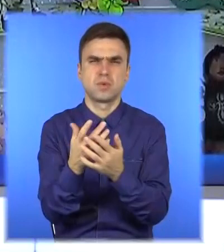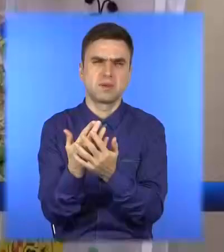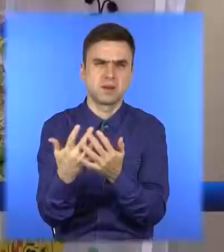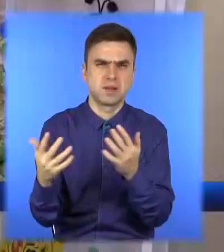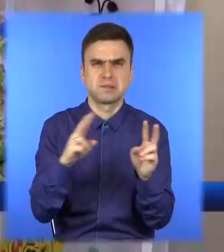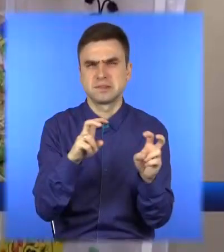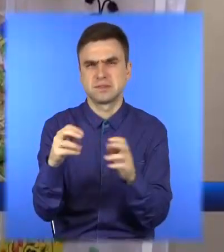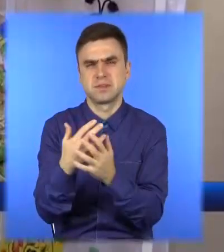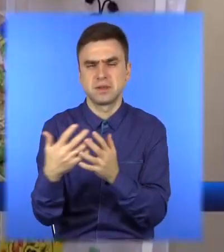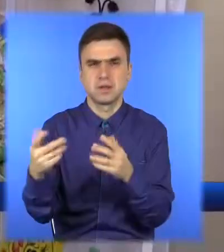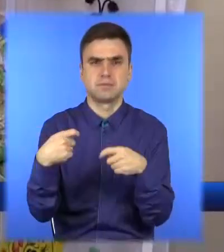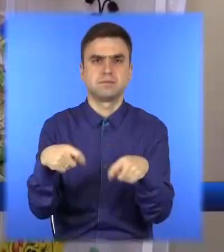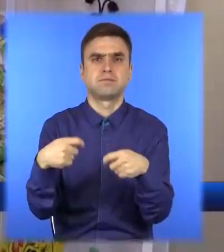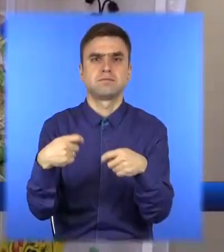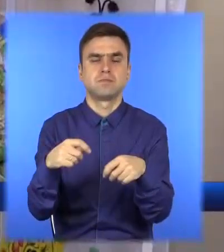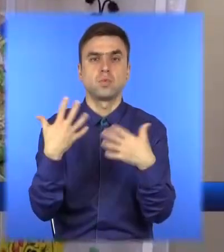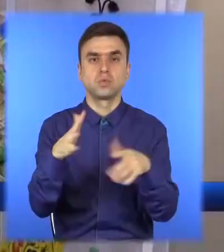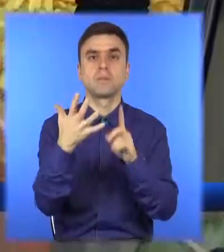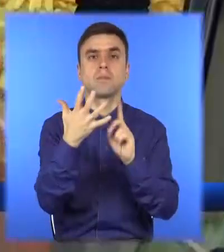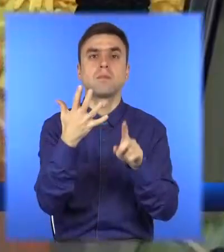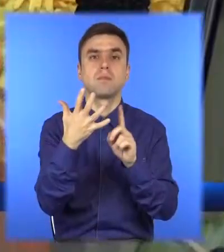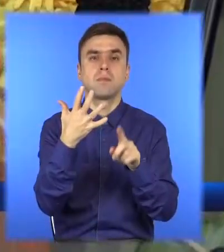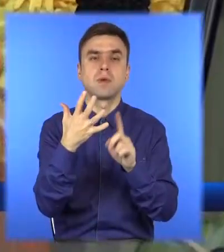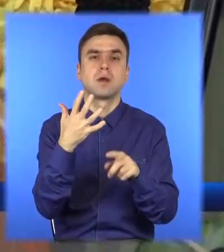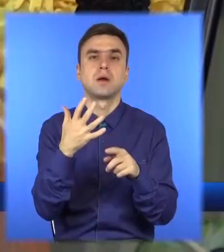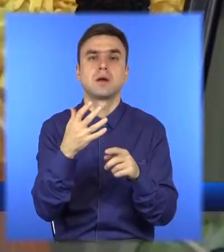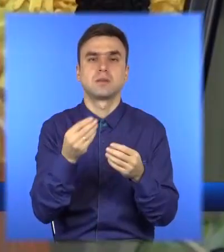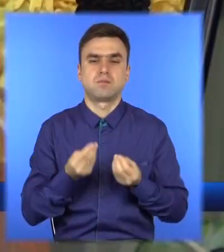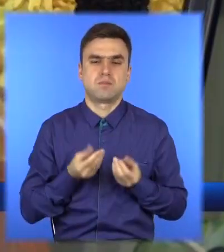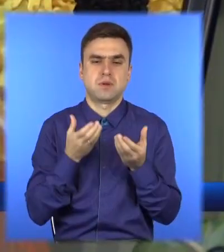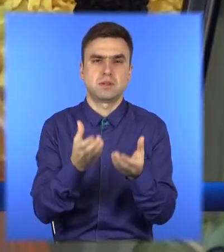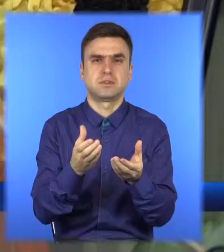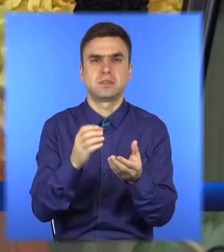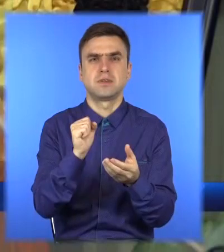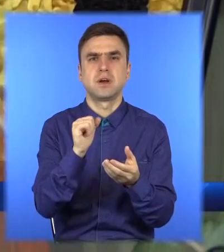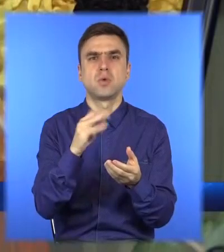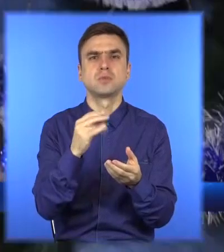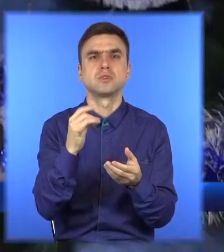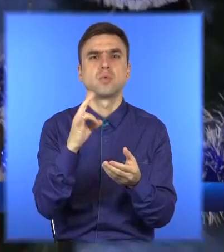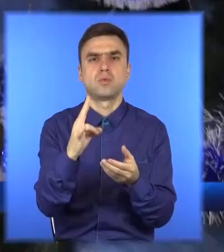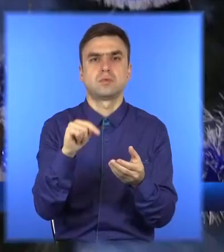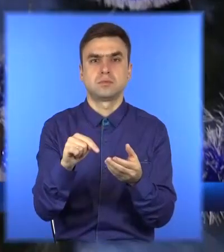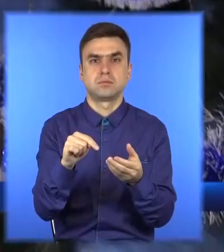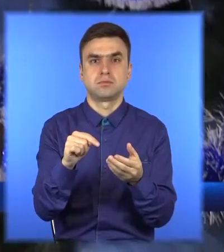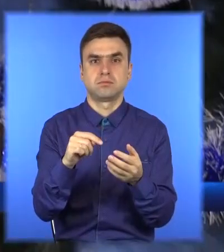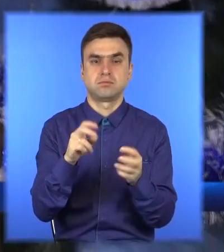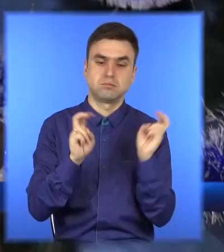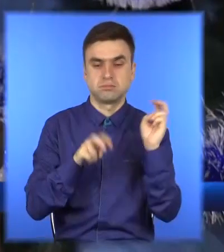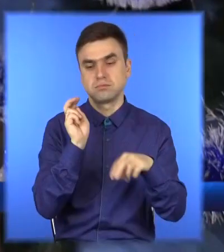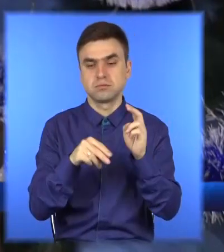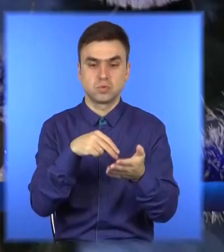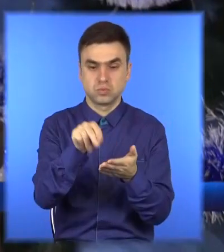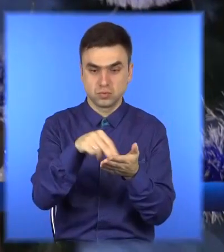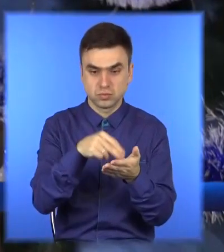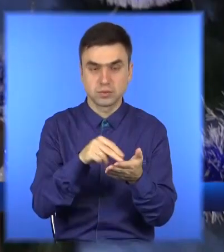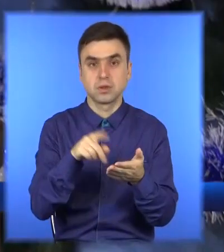рахунком, благодійному акціоні в Палаці культури Мистецькій. На величині від продажу виставлених лотів кошти організатори планують